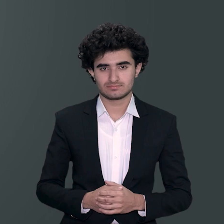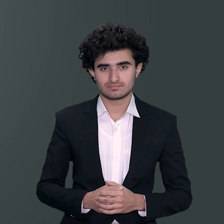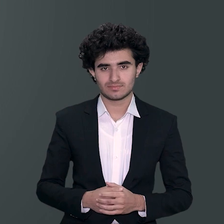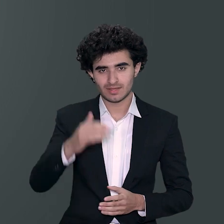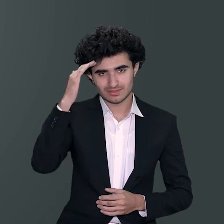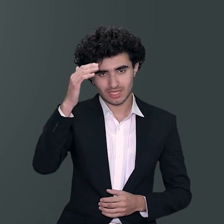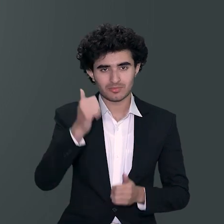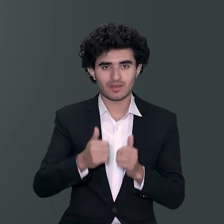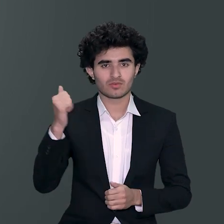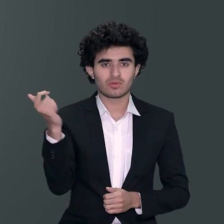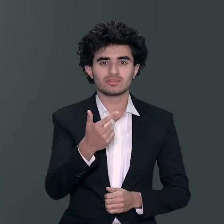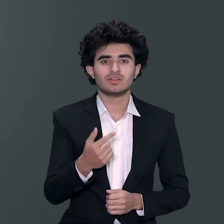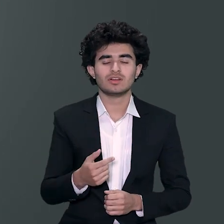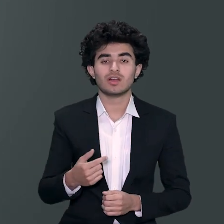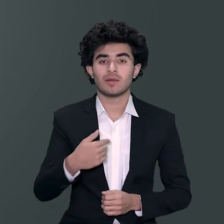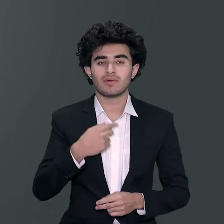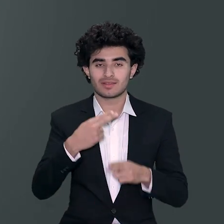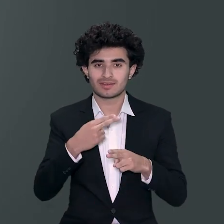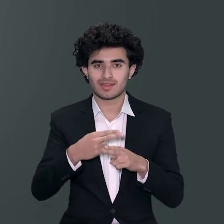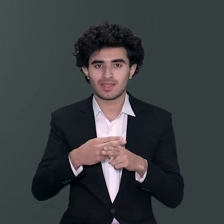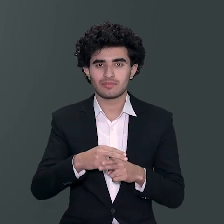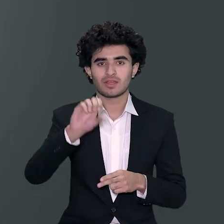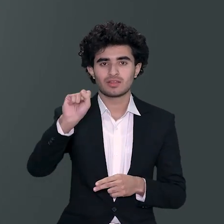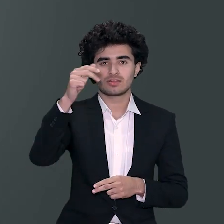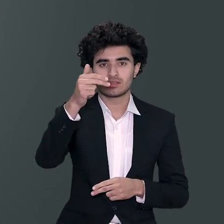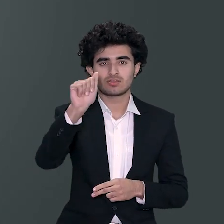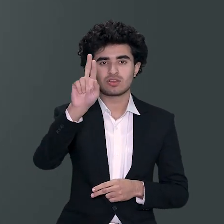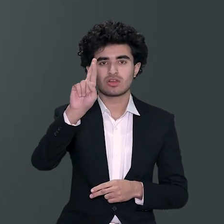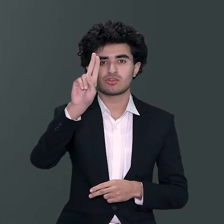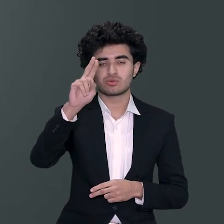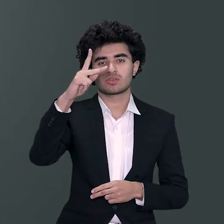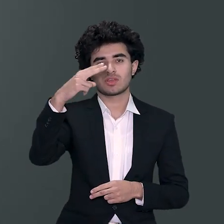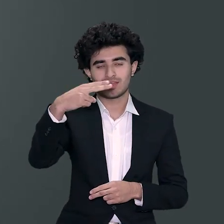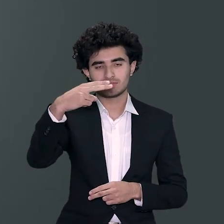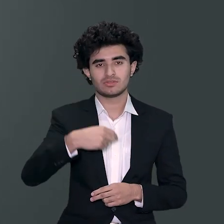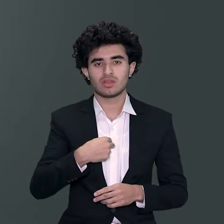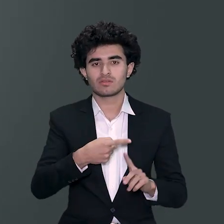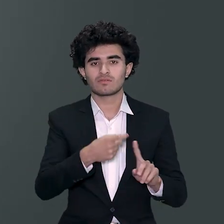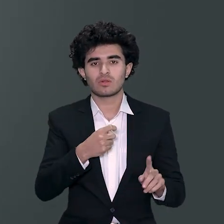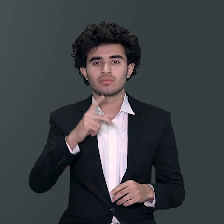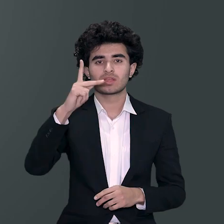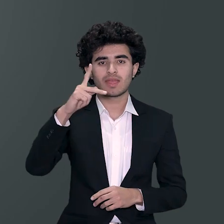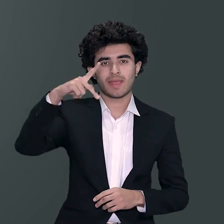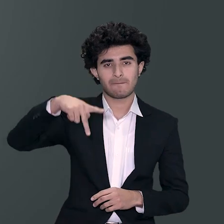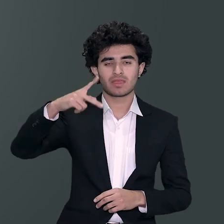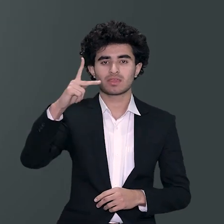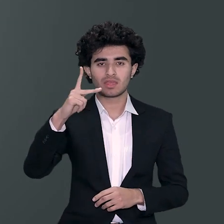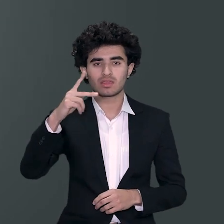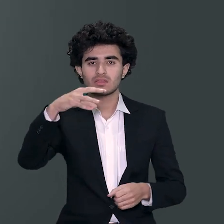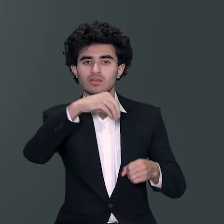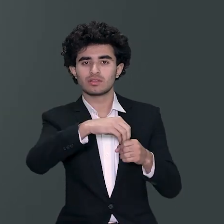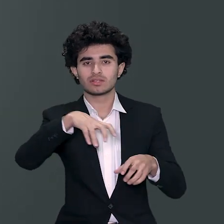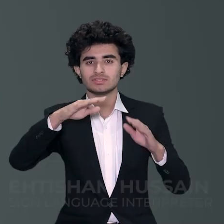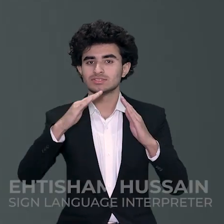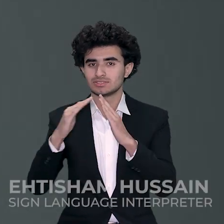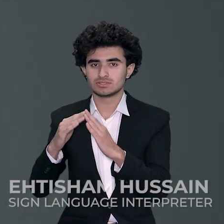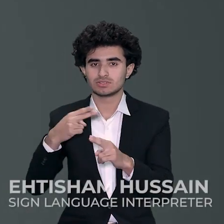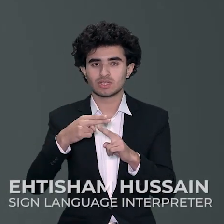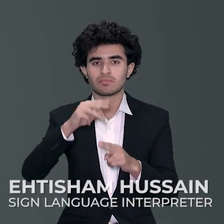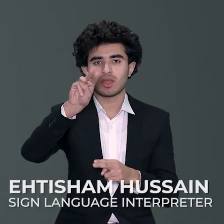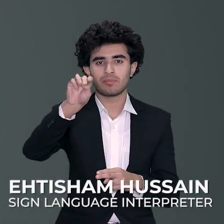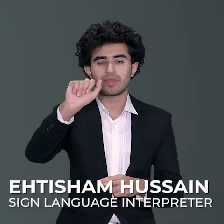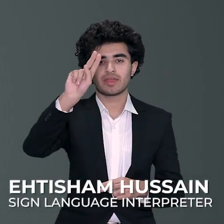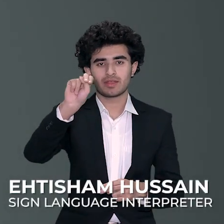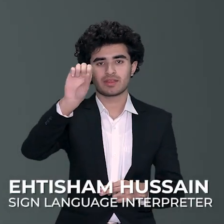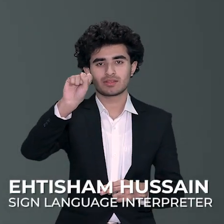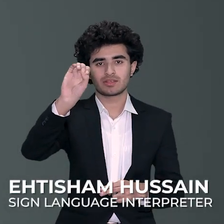اسلام علیکم ایوریون میرا نام شارک سواتی ہے اور میں کیپی کے کے ایک سٹی مانصرہ سے تعلق ہے میرا میری جو